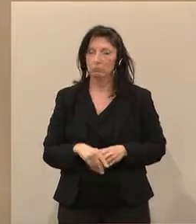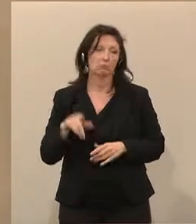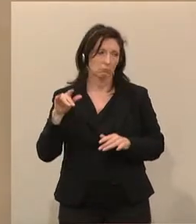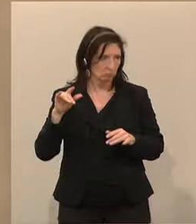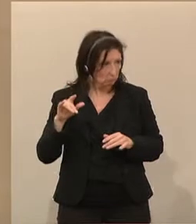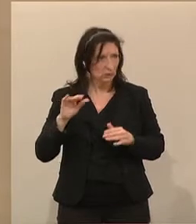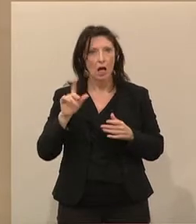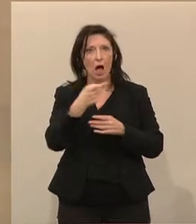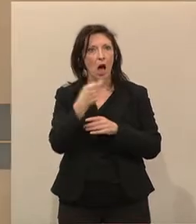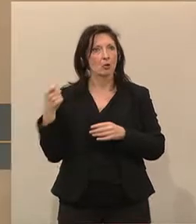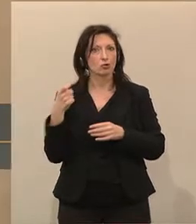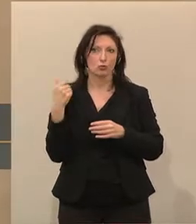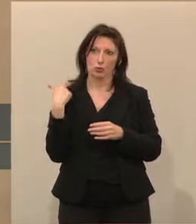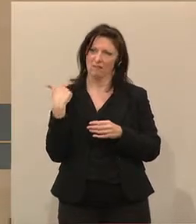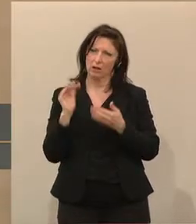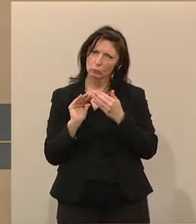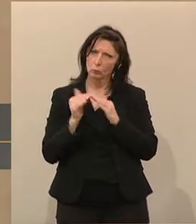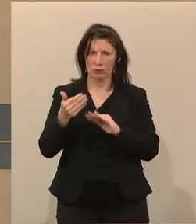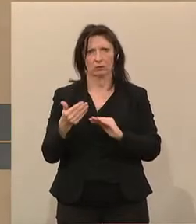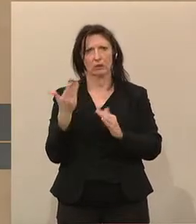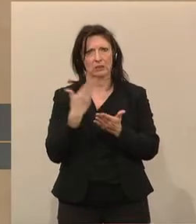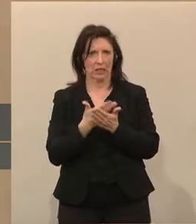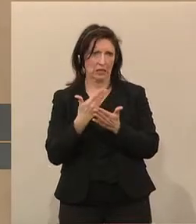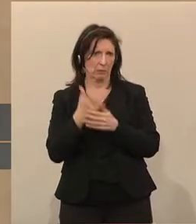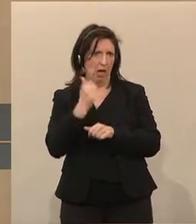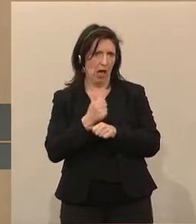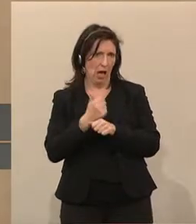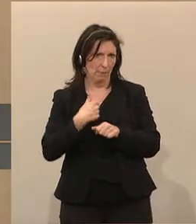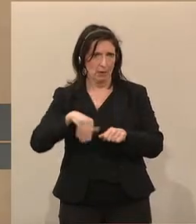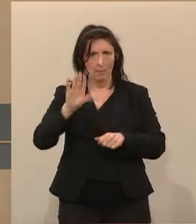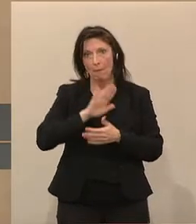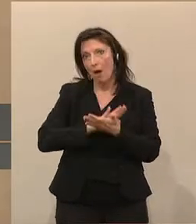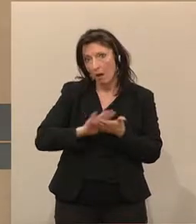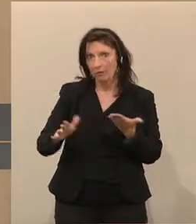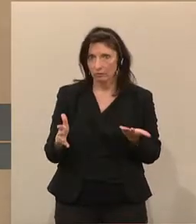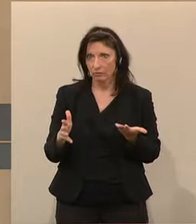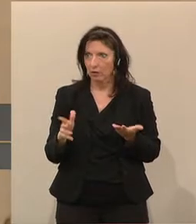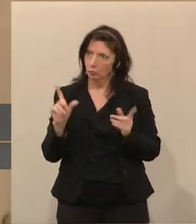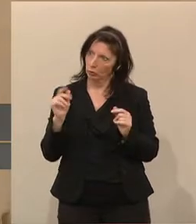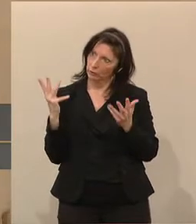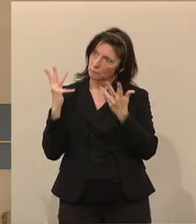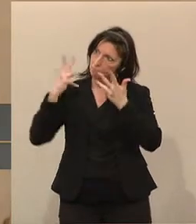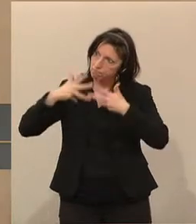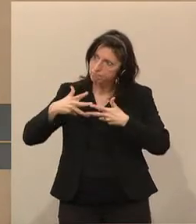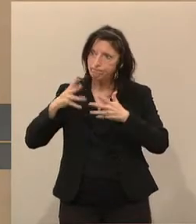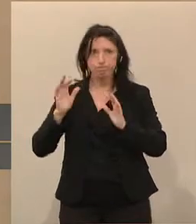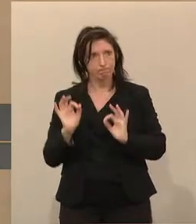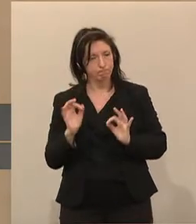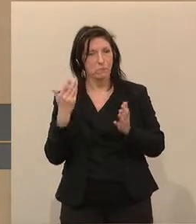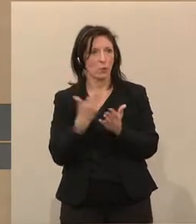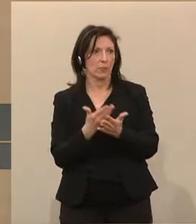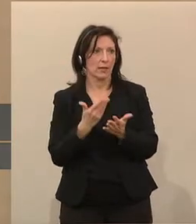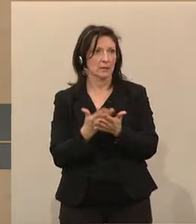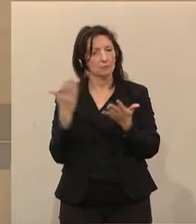konstruktiven Ausschuss gehabt und das erleichtert das Arbeiten natürlich, wenn man sich so konsensual versteht und in diesem Sinne